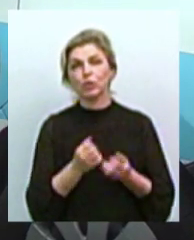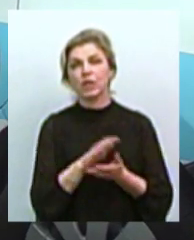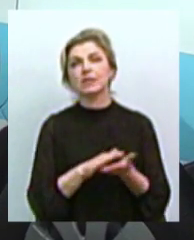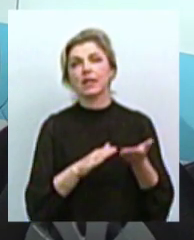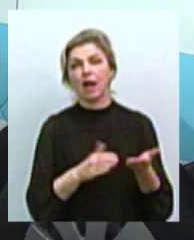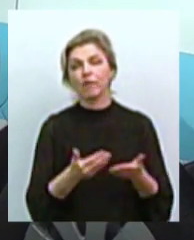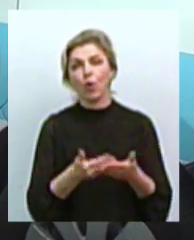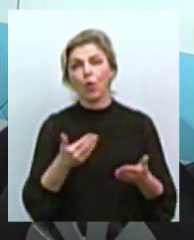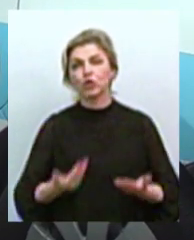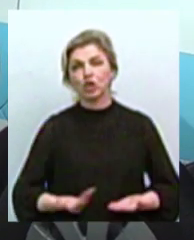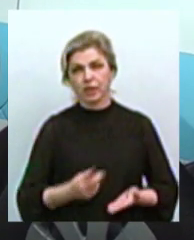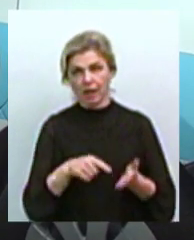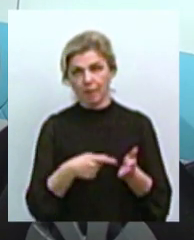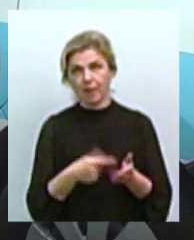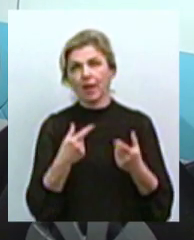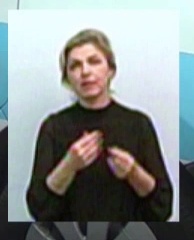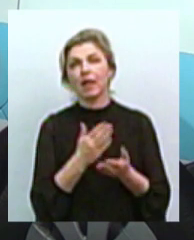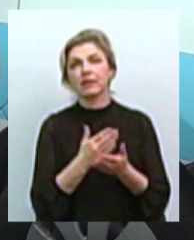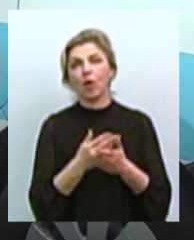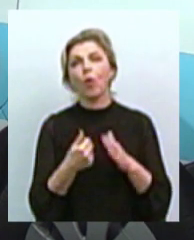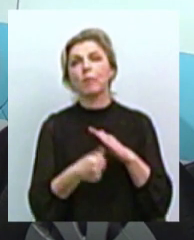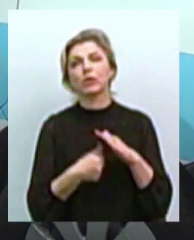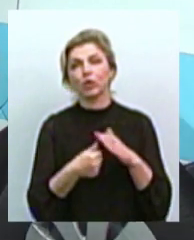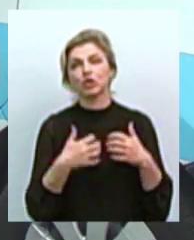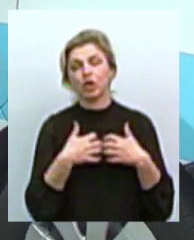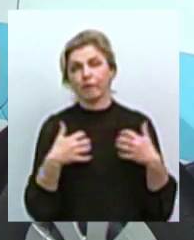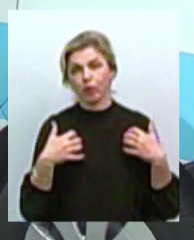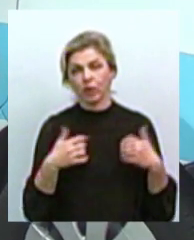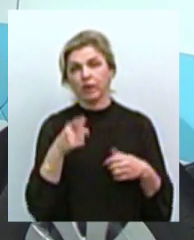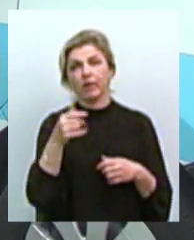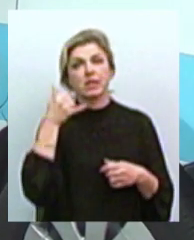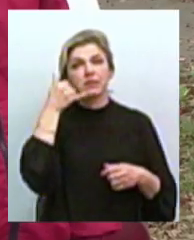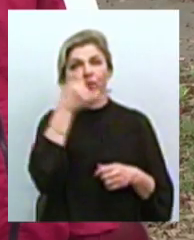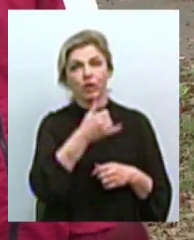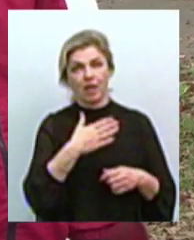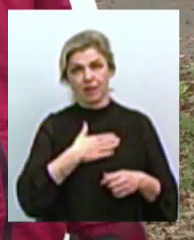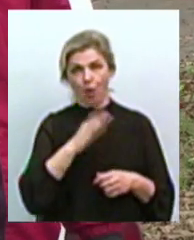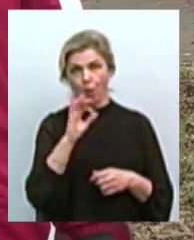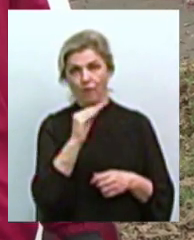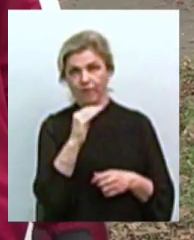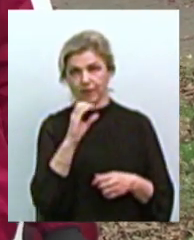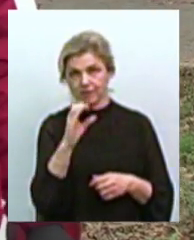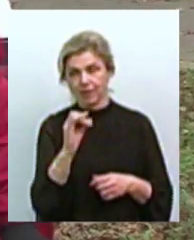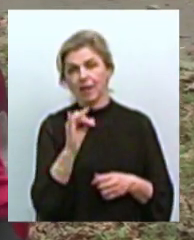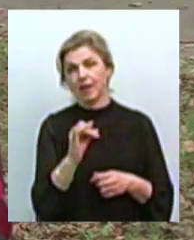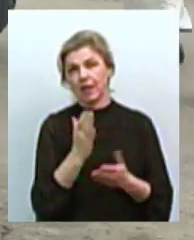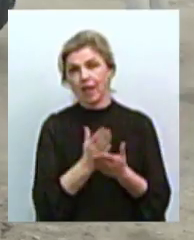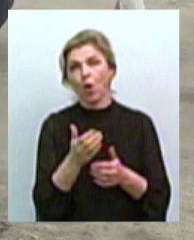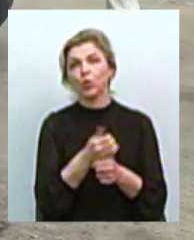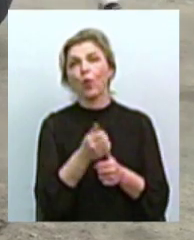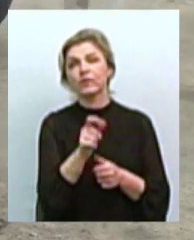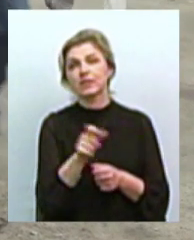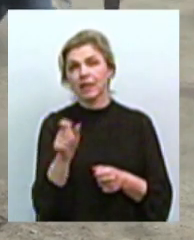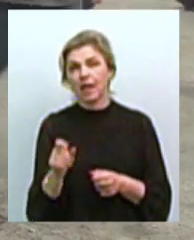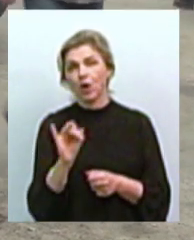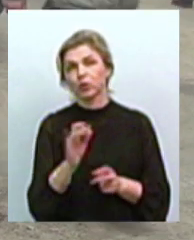міста про те, де знаходяться безпритульні тварини. Вони телефонують на наш офісний номер телефону, і у нас є ловці, які виїжджають по цим